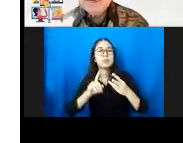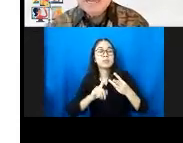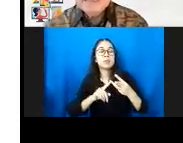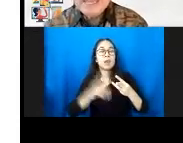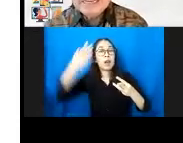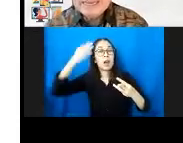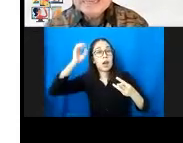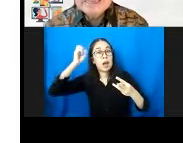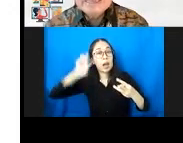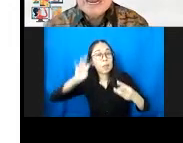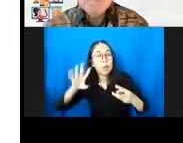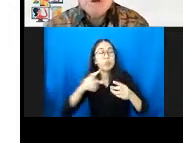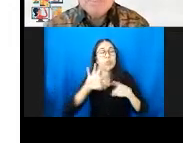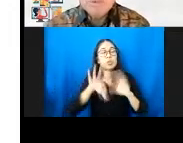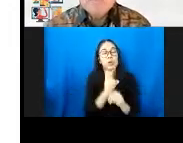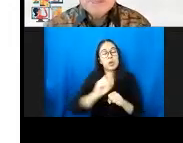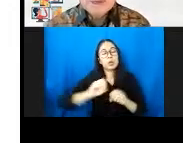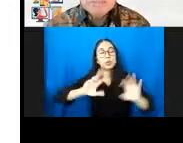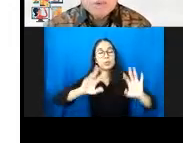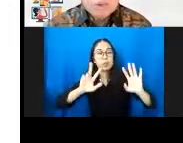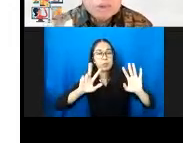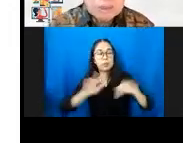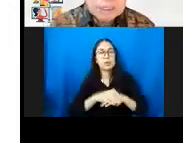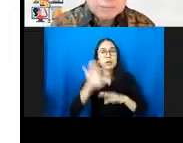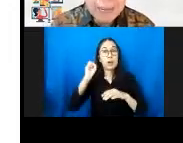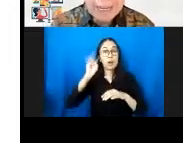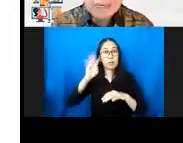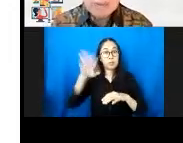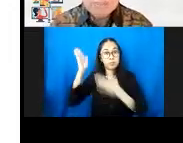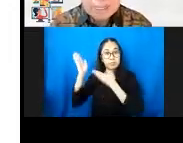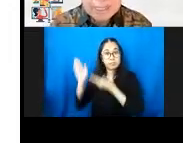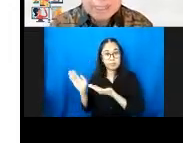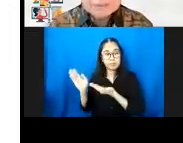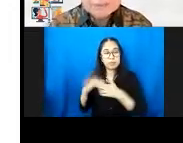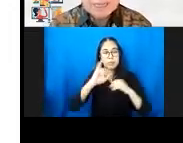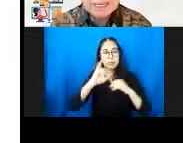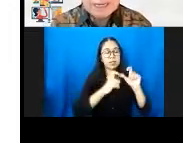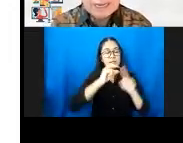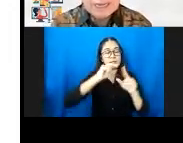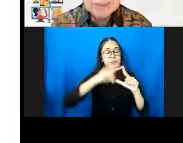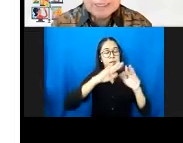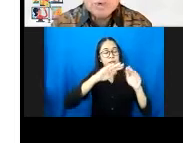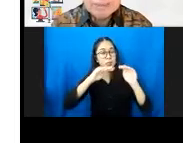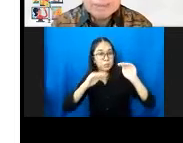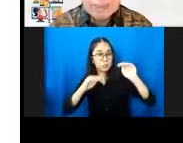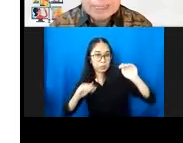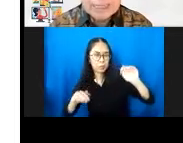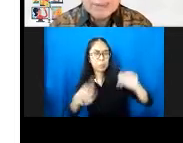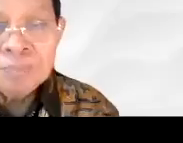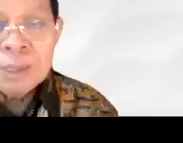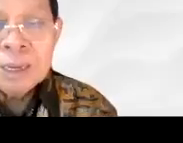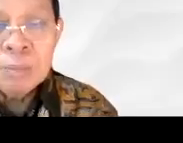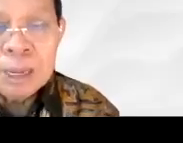-abu. Kita lihat yang abu-abu menurun ISPA lumayan baik, selain karena lingkungan